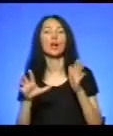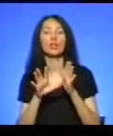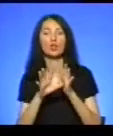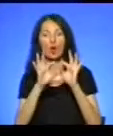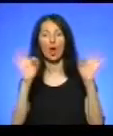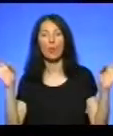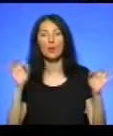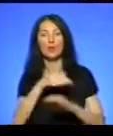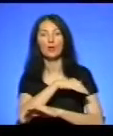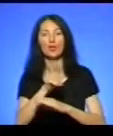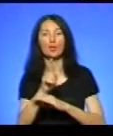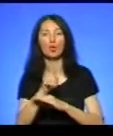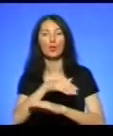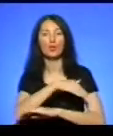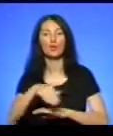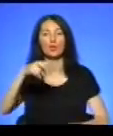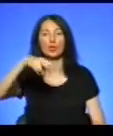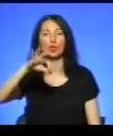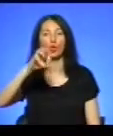Ломоносова, сьогодні прооперували.